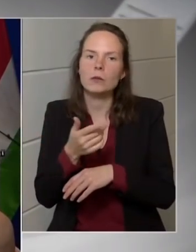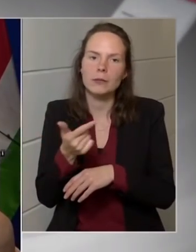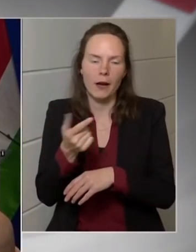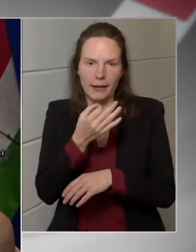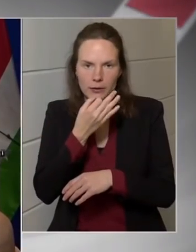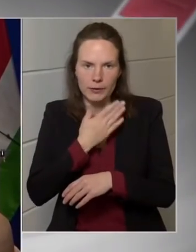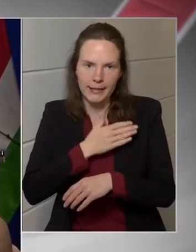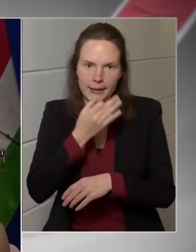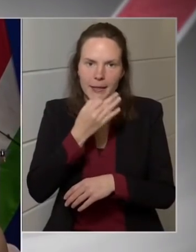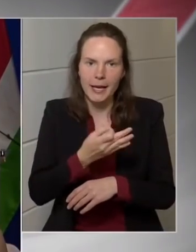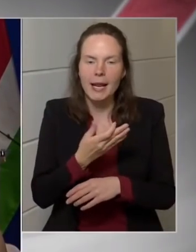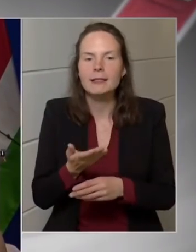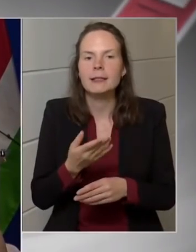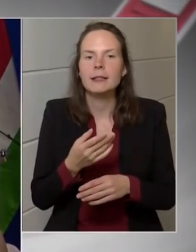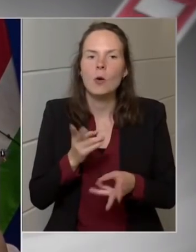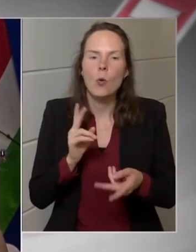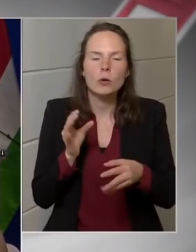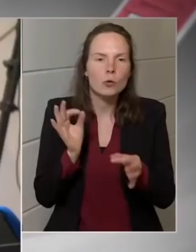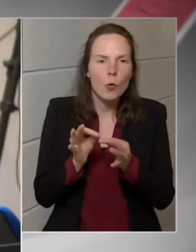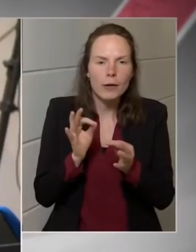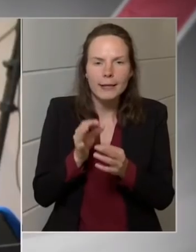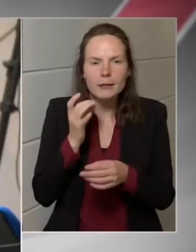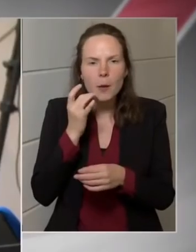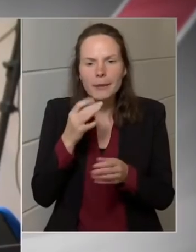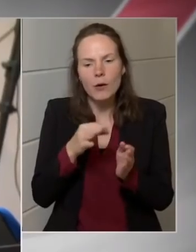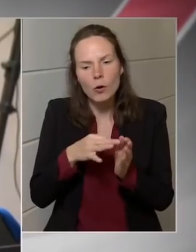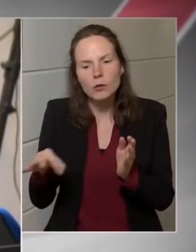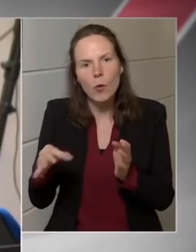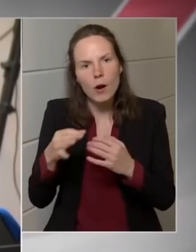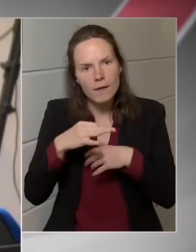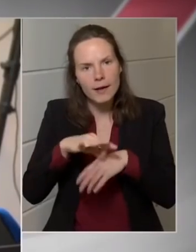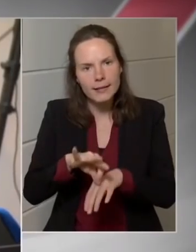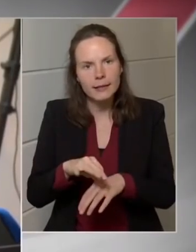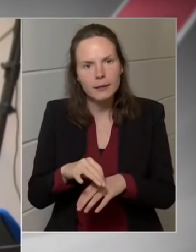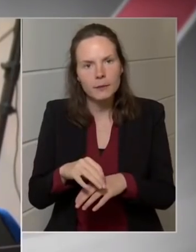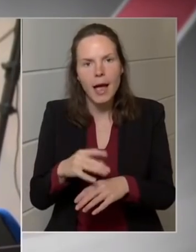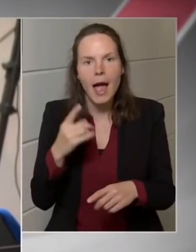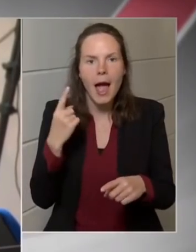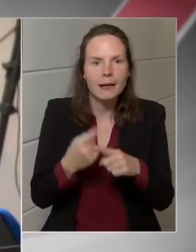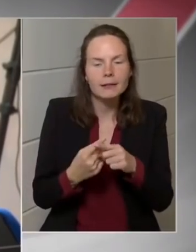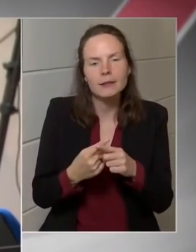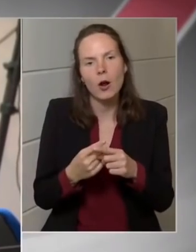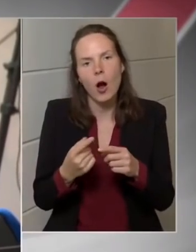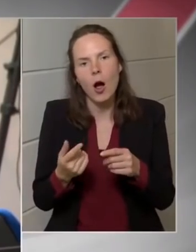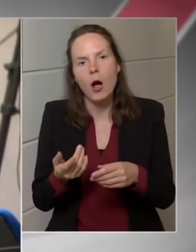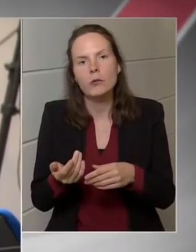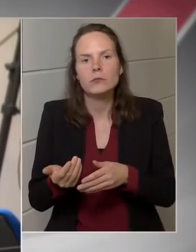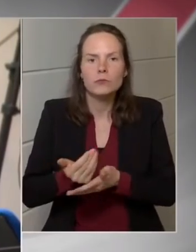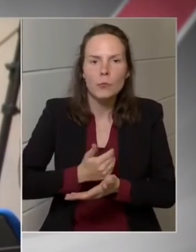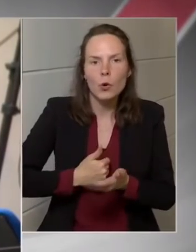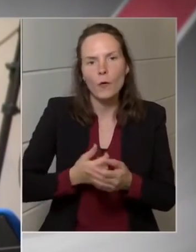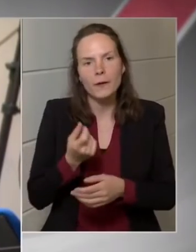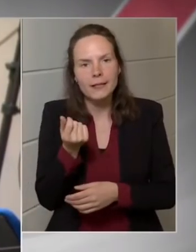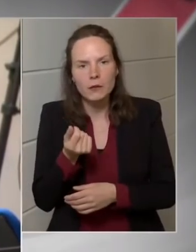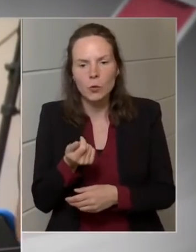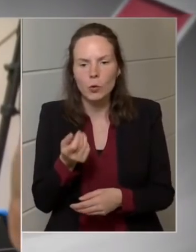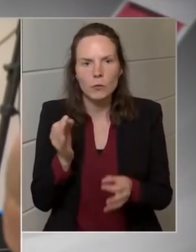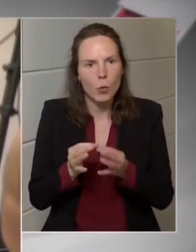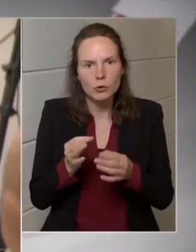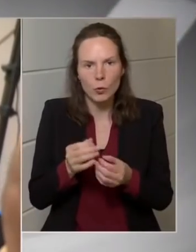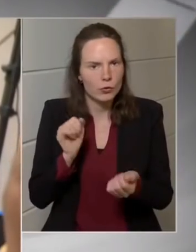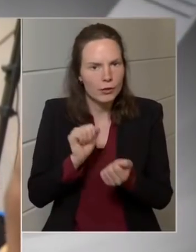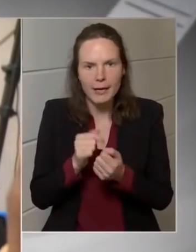Köszönöm szépen, Csúha Ildikú vagyok az ATV-től, és miniszter úrtól és Nagymárton miniszter úrtól is azt